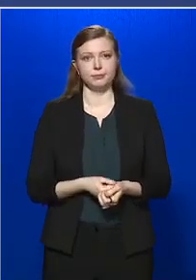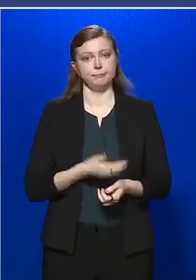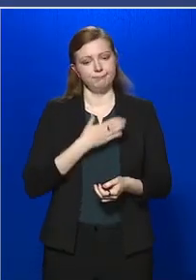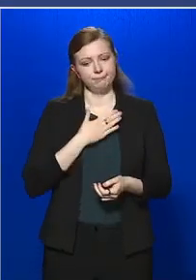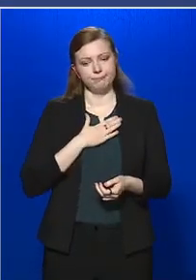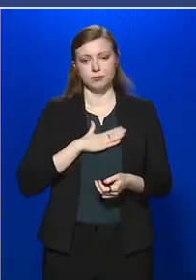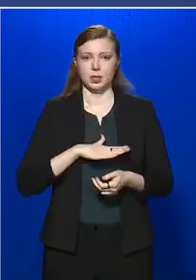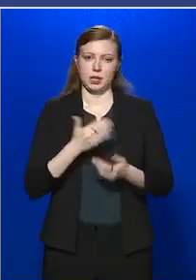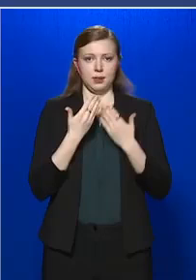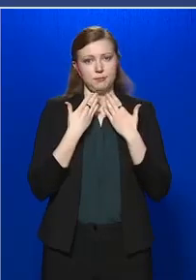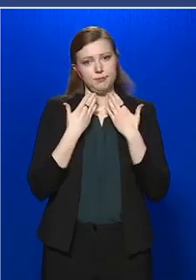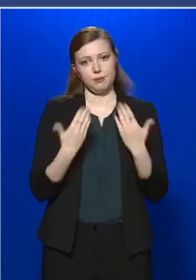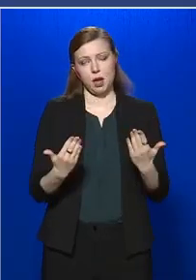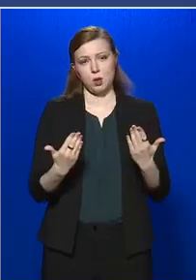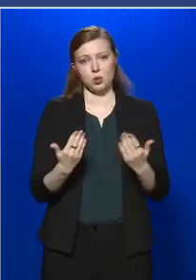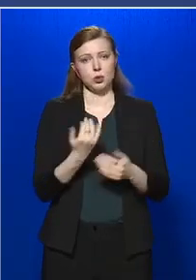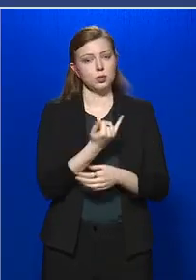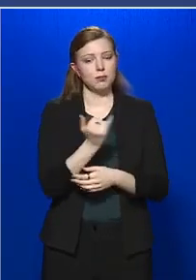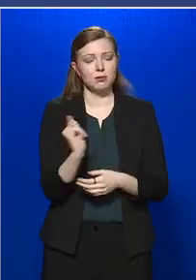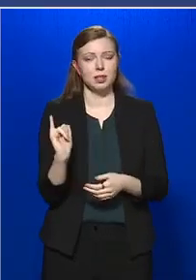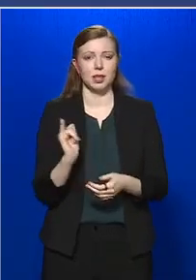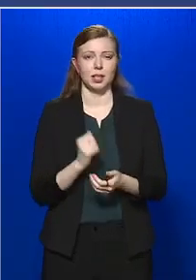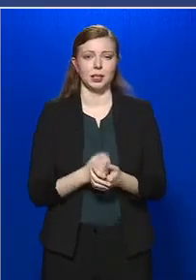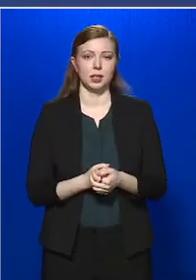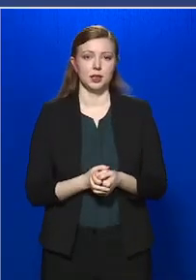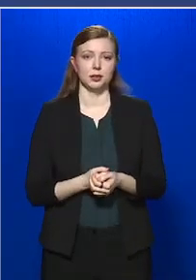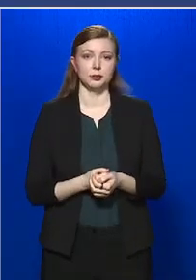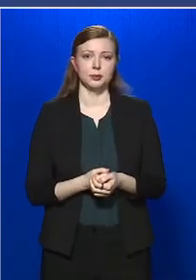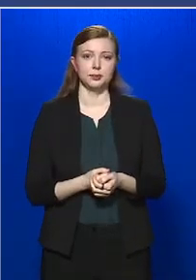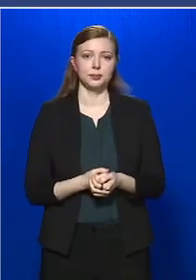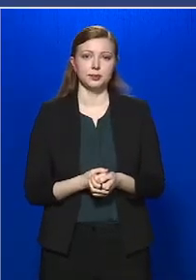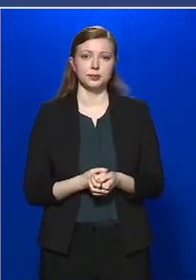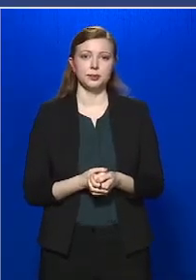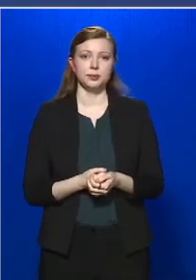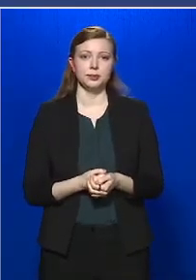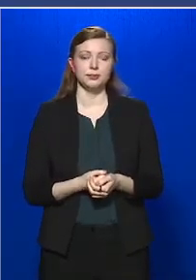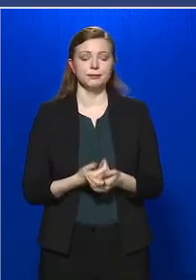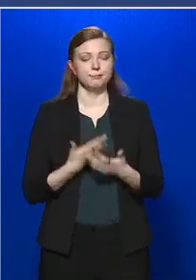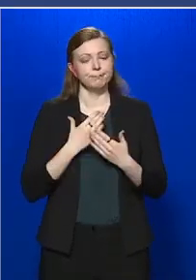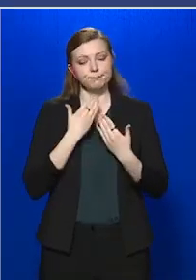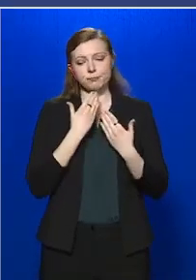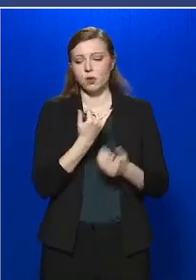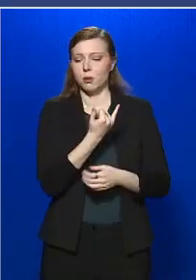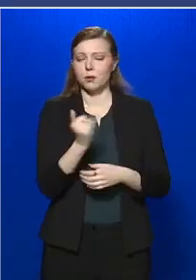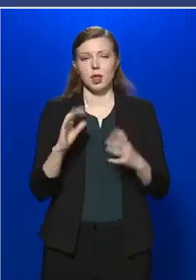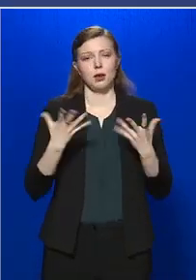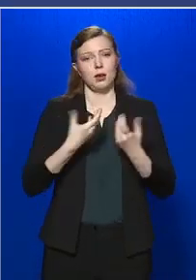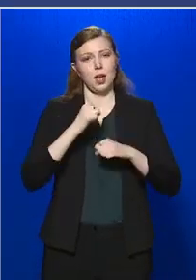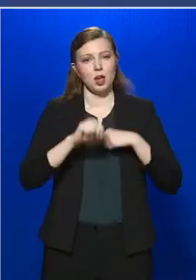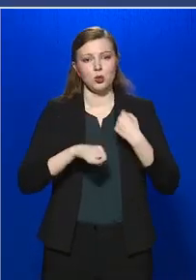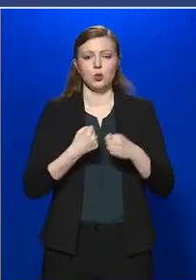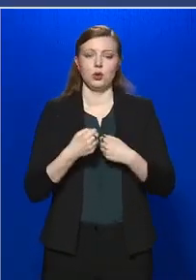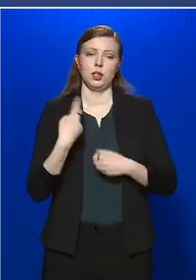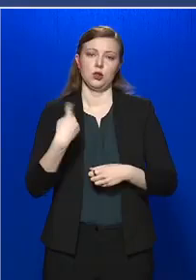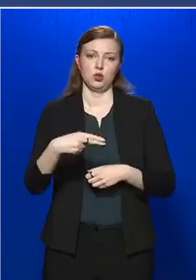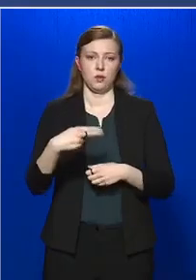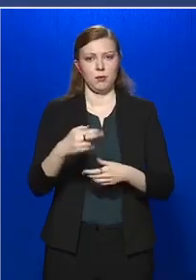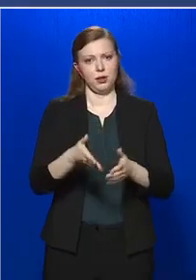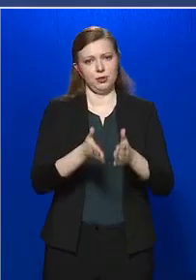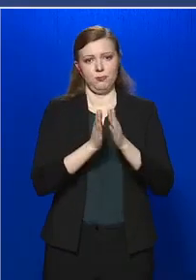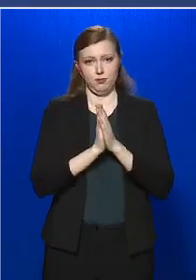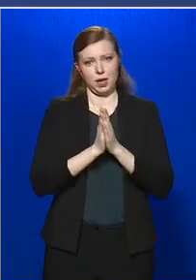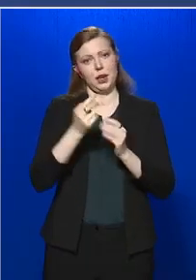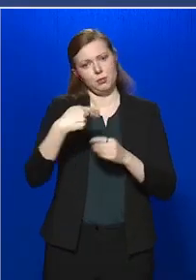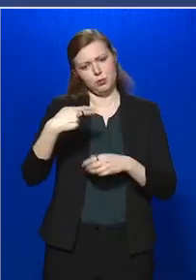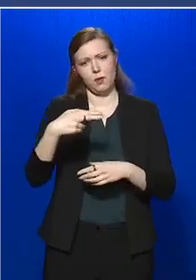szeretném ezt megköszönni mindenkinek, aki csak együttműködik, és erre továbbiakban is kérni